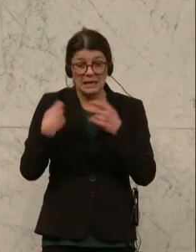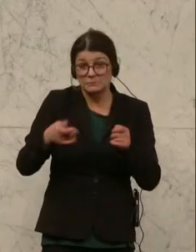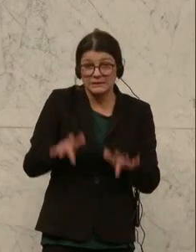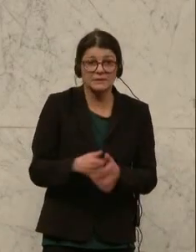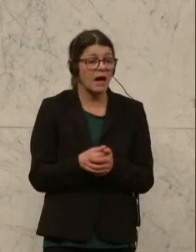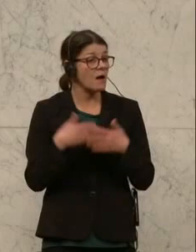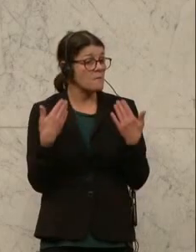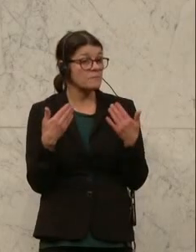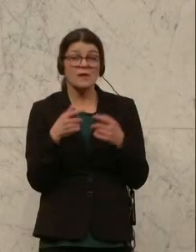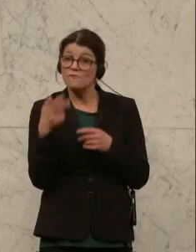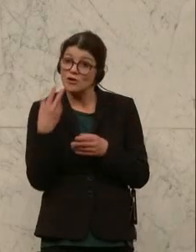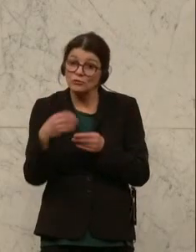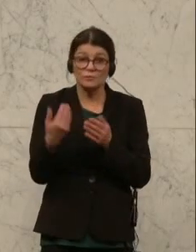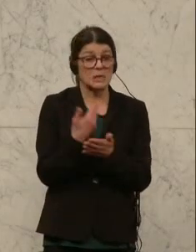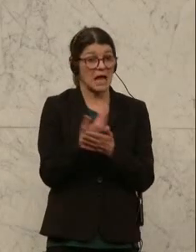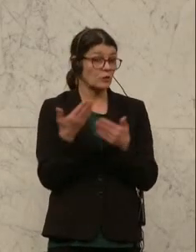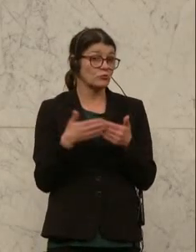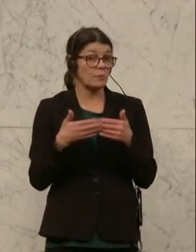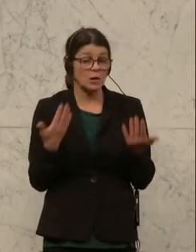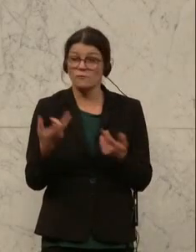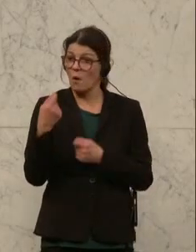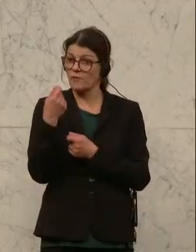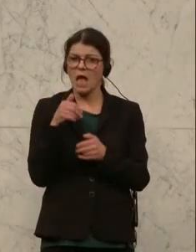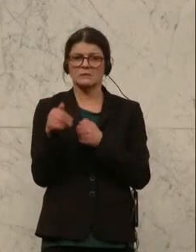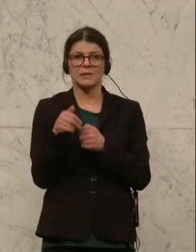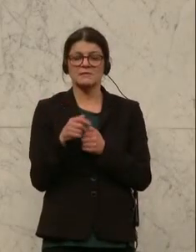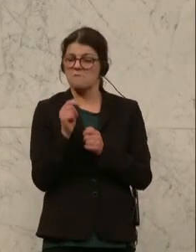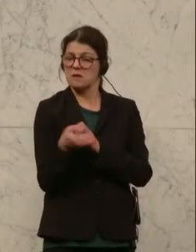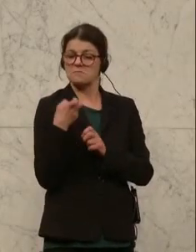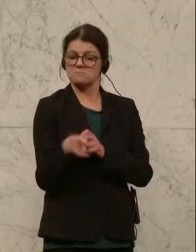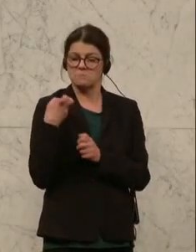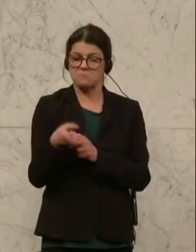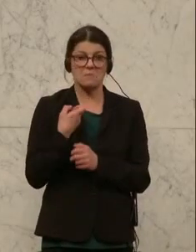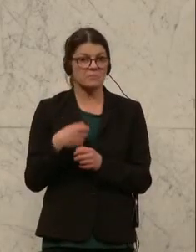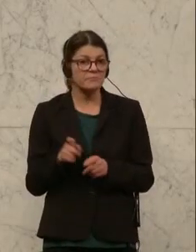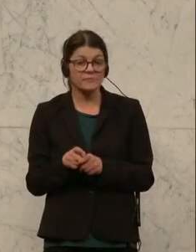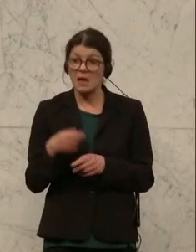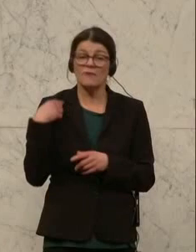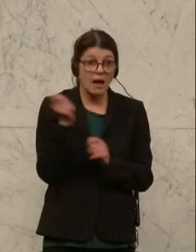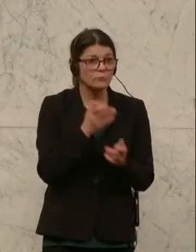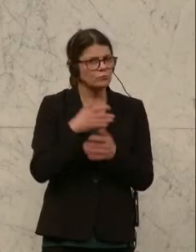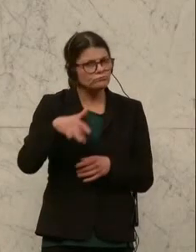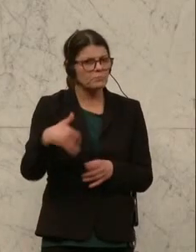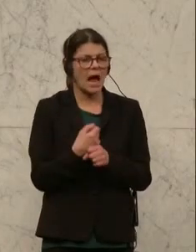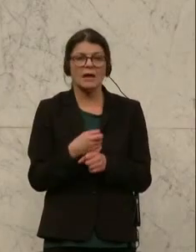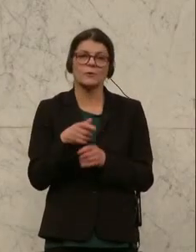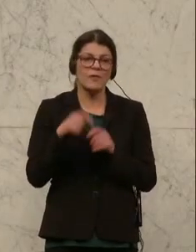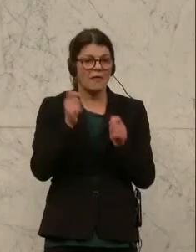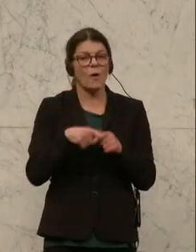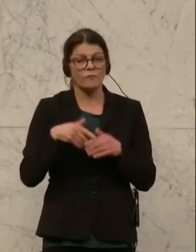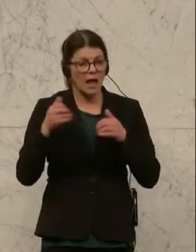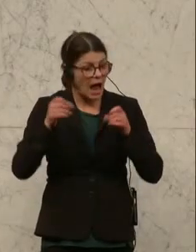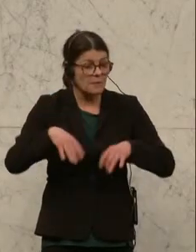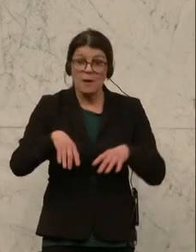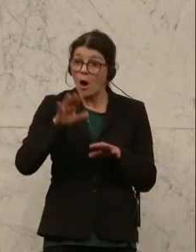der Pension und dazu verdienen, werden dann vom Finanzminister geschröpft. Den Antrag haben sie schon mehrfach eingebracht und sie haben ihn mehrfach abgelehnt, obwohl